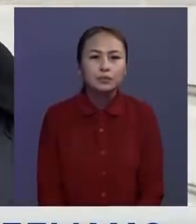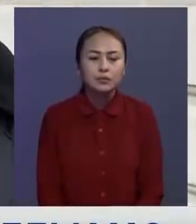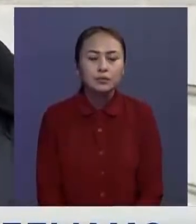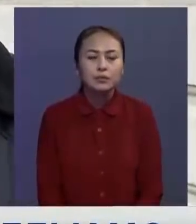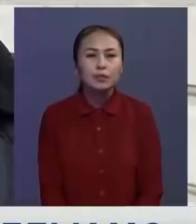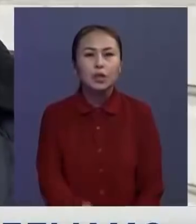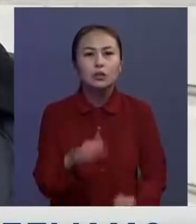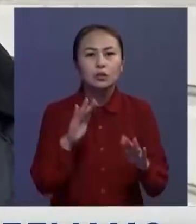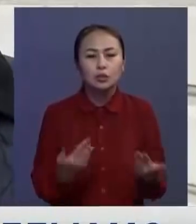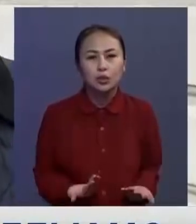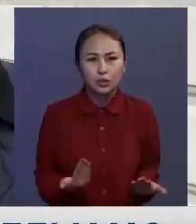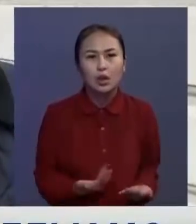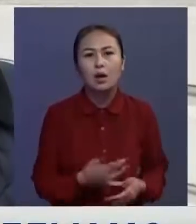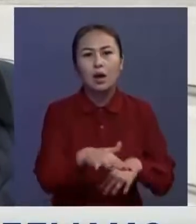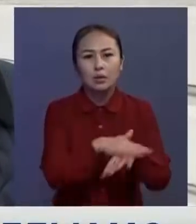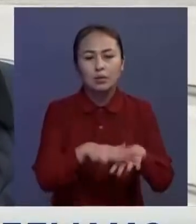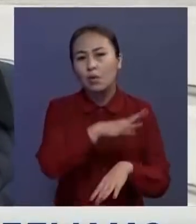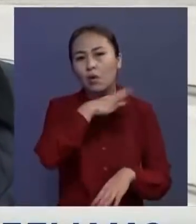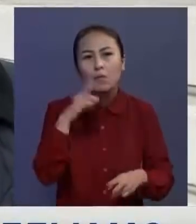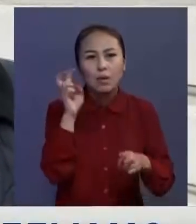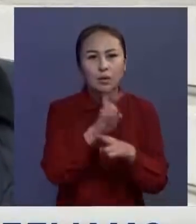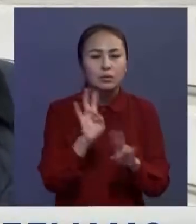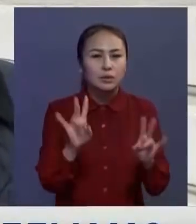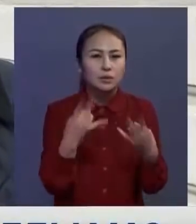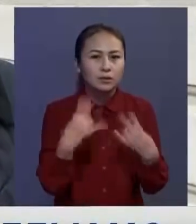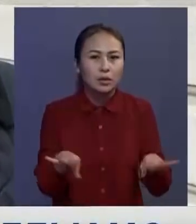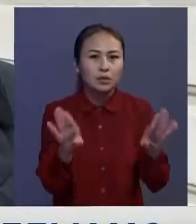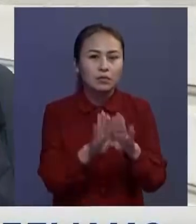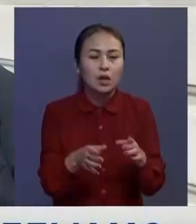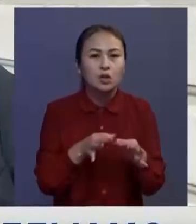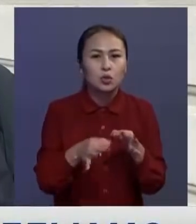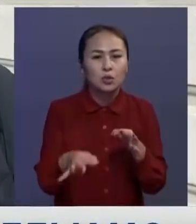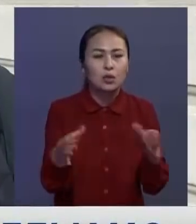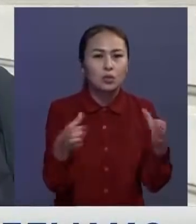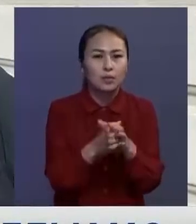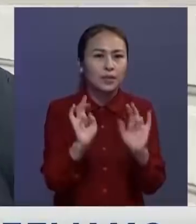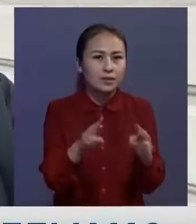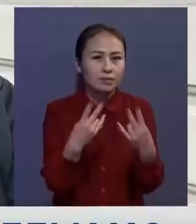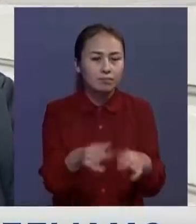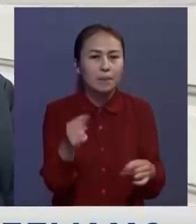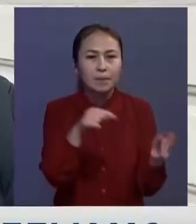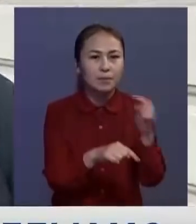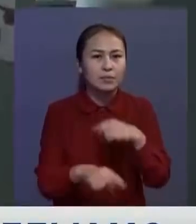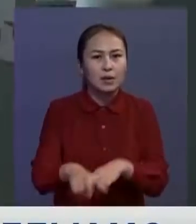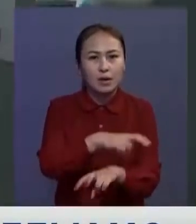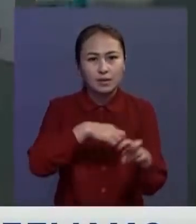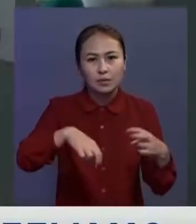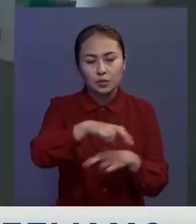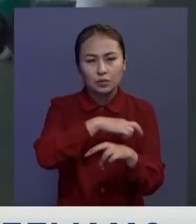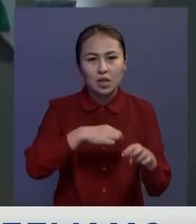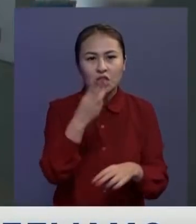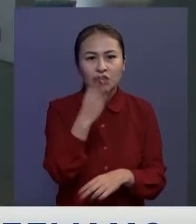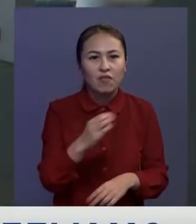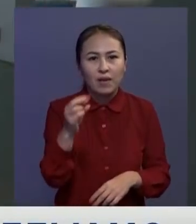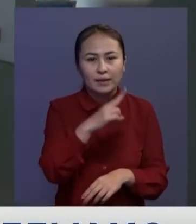Тұрғындар онысызда адам көп жүйлатын орынға бармауға тұрсат. Жолда топтаспай, бір-бірімізден айнал бөтеміз. Шелет